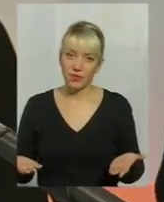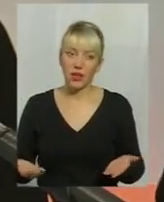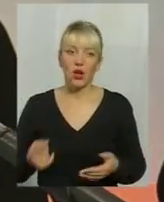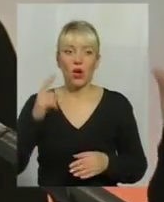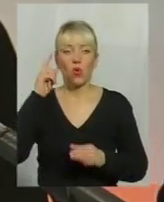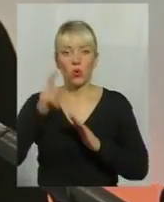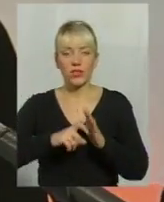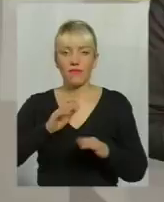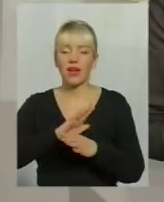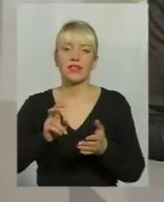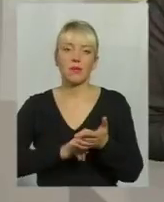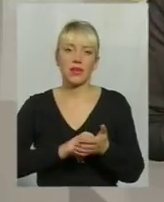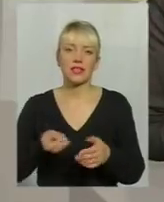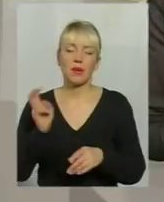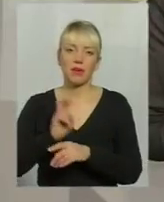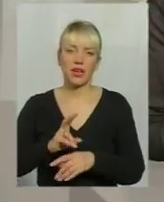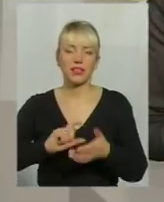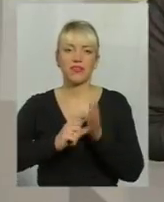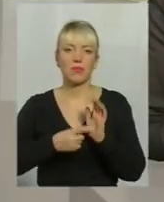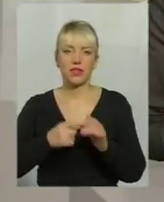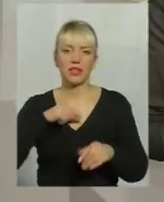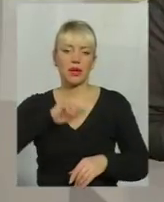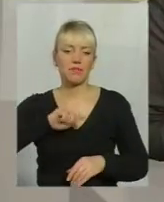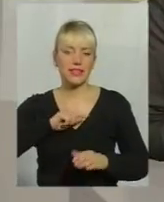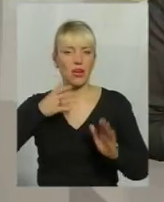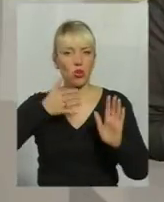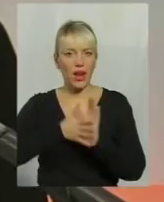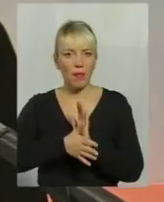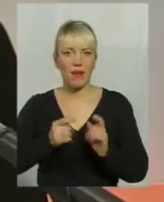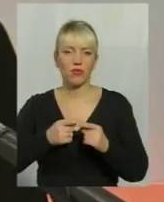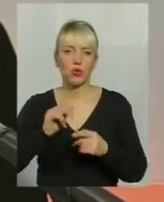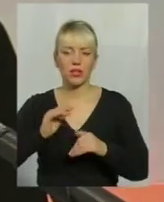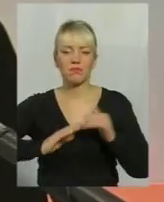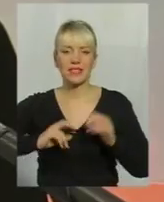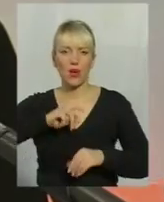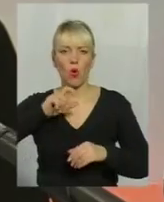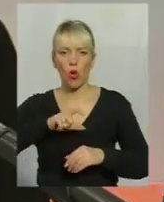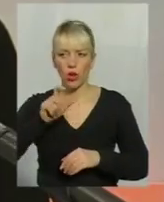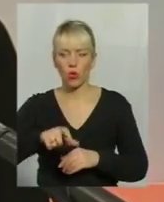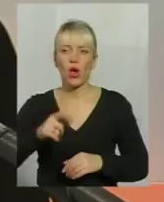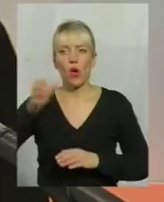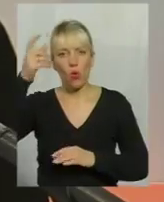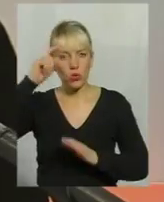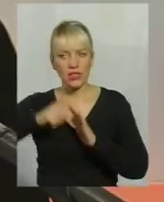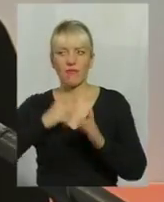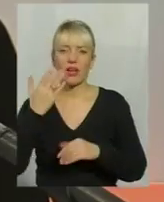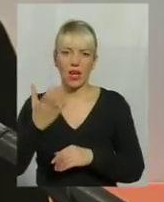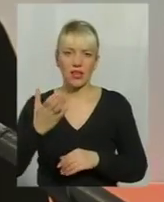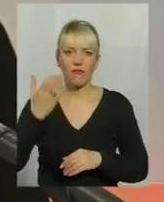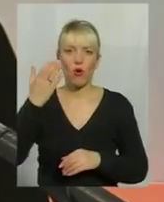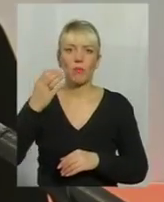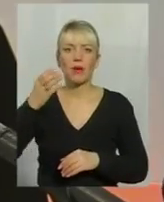узнавати, не бояться, приходити в кабінет к психотерапевту або к психологу і узнавати об його образуванні, об його підготовці,